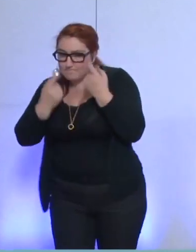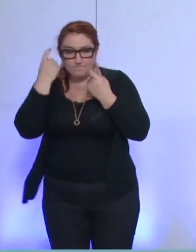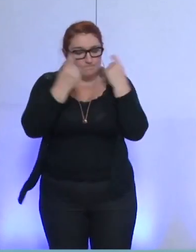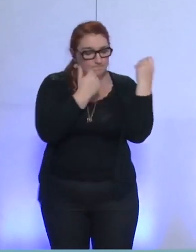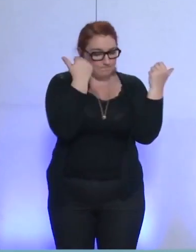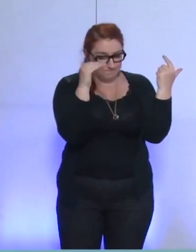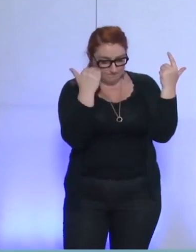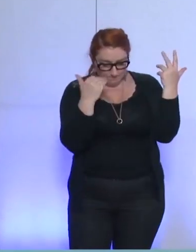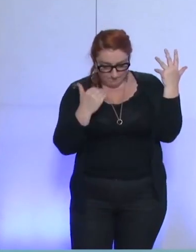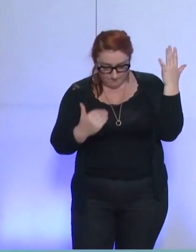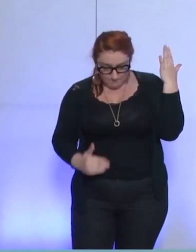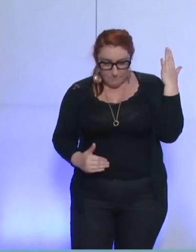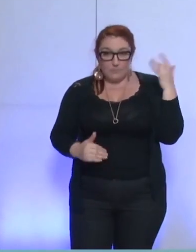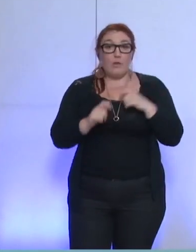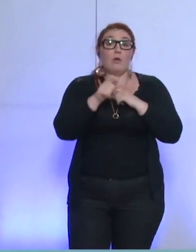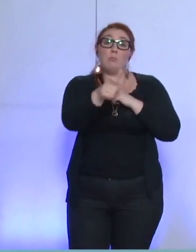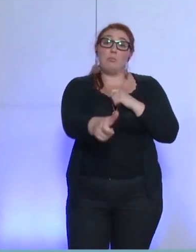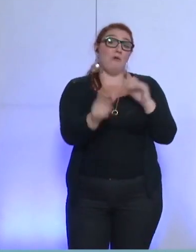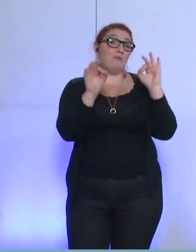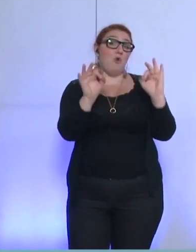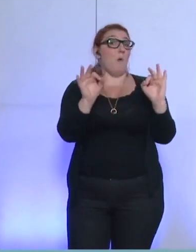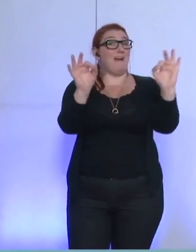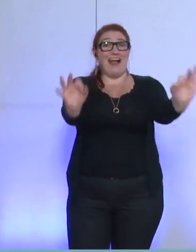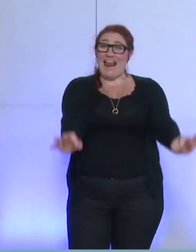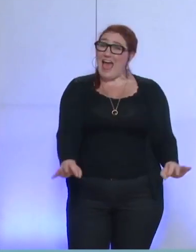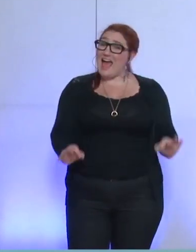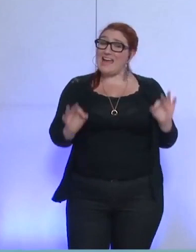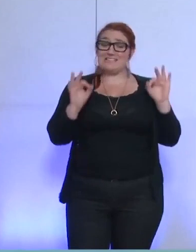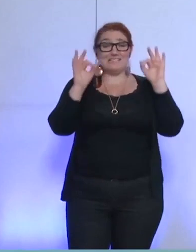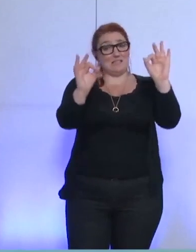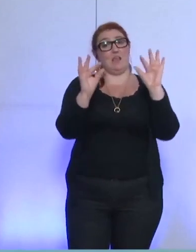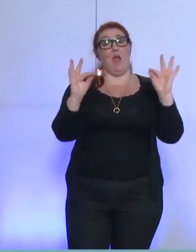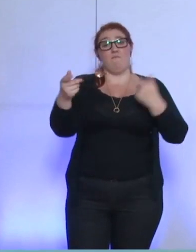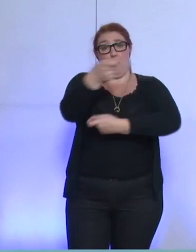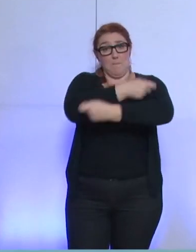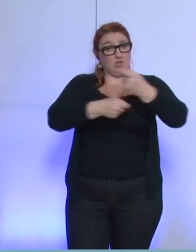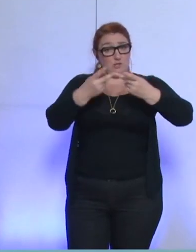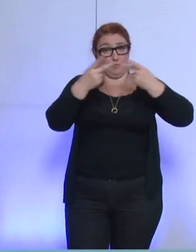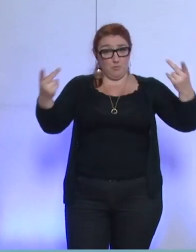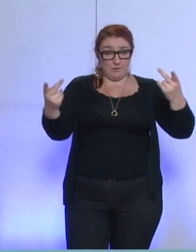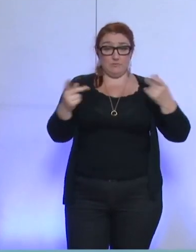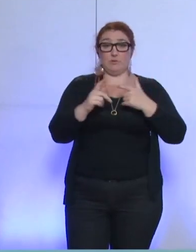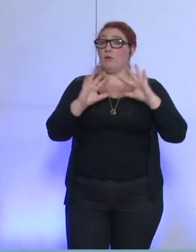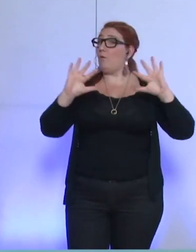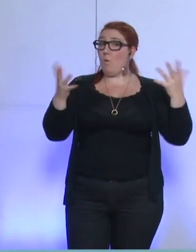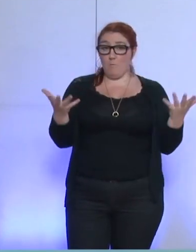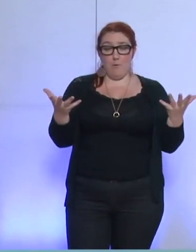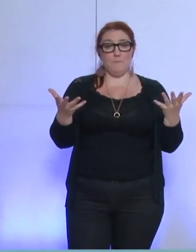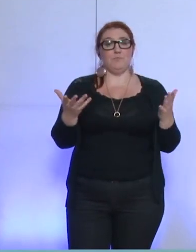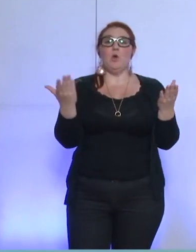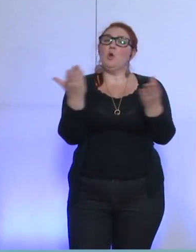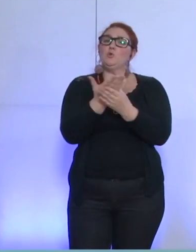est entré dans une phase relativement classique en marché public. Il y eu, donc, rédaction d'un document de